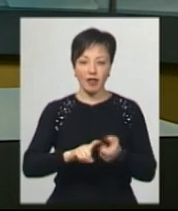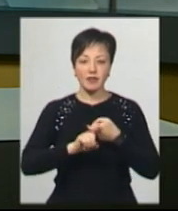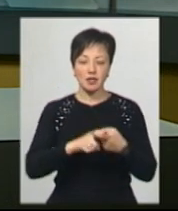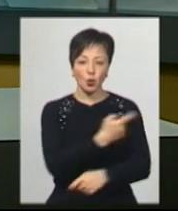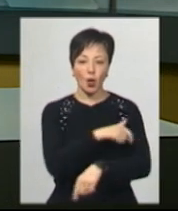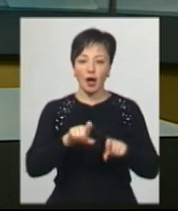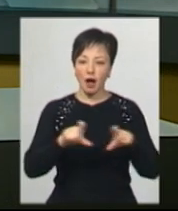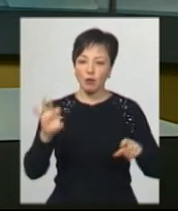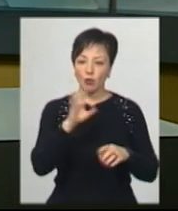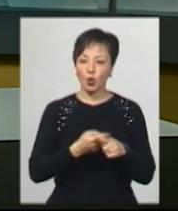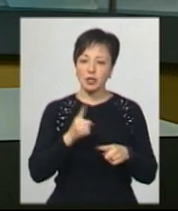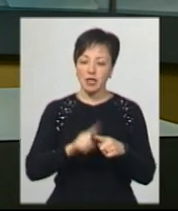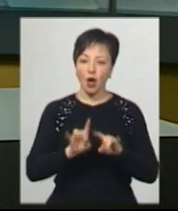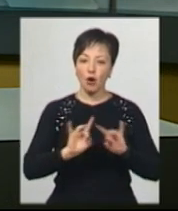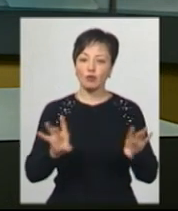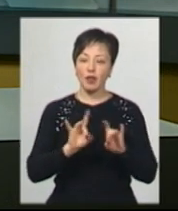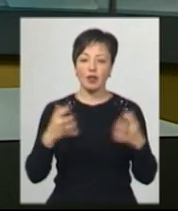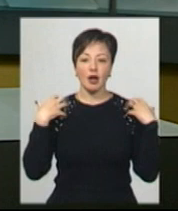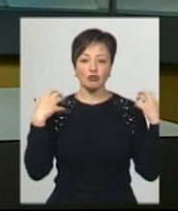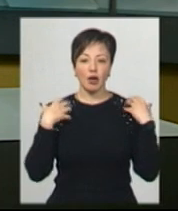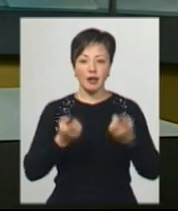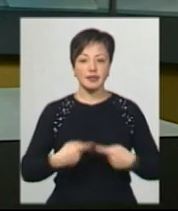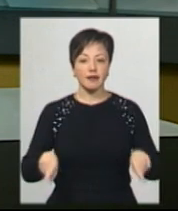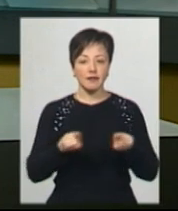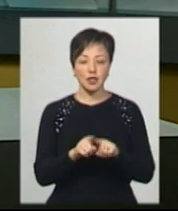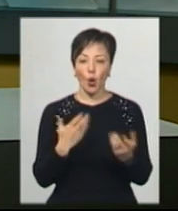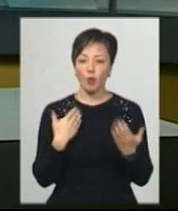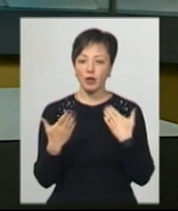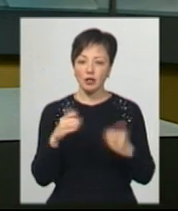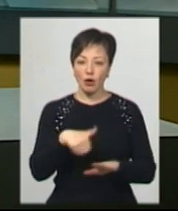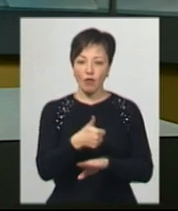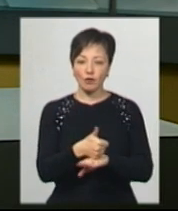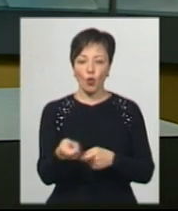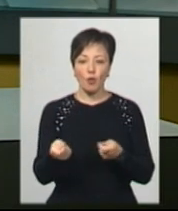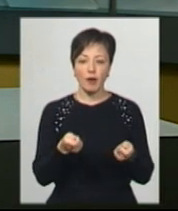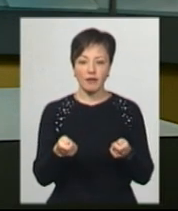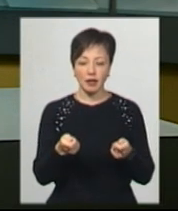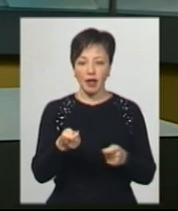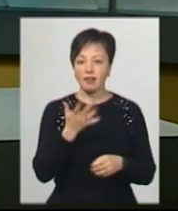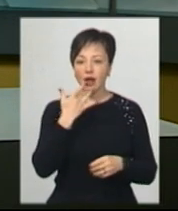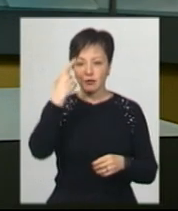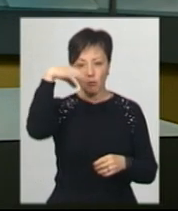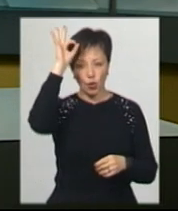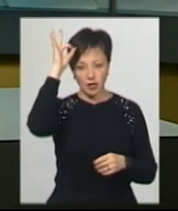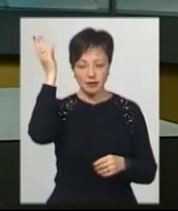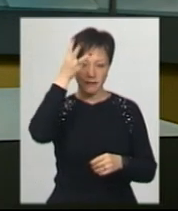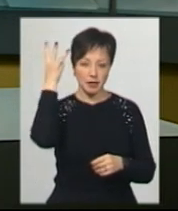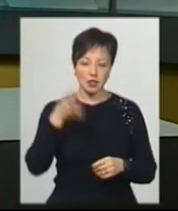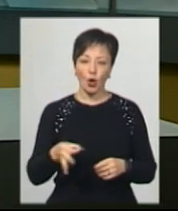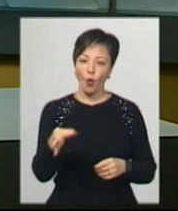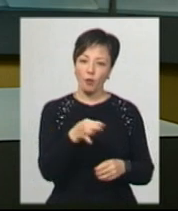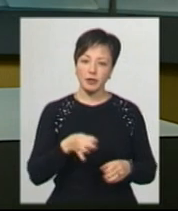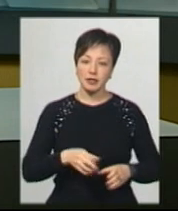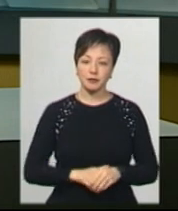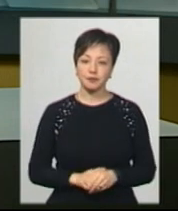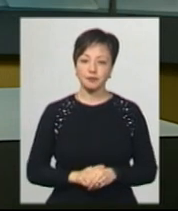лікарні. Про це Суспільному розповідає начальниця відділу комунікації головного управління Нацполіції у Хмельницькій області